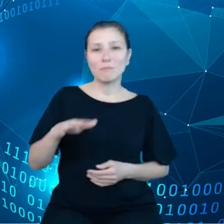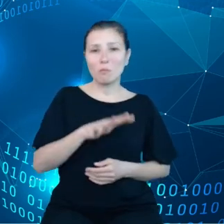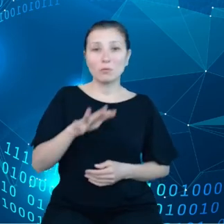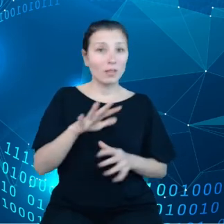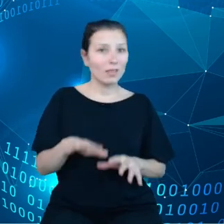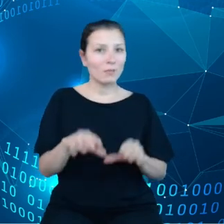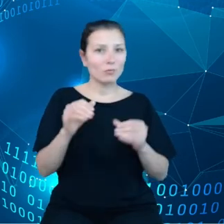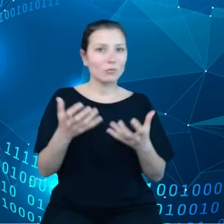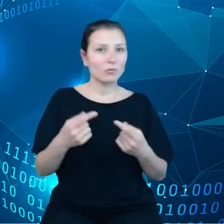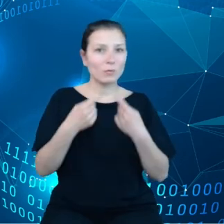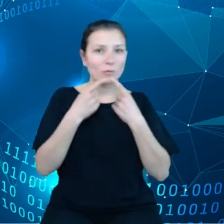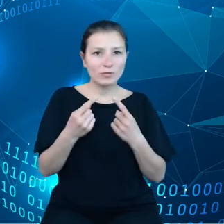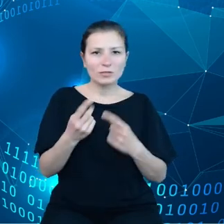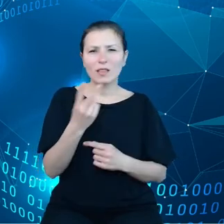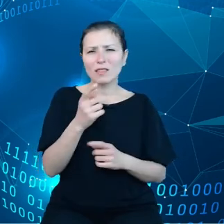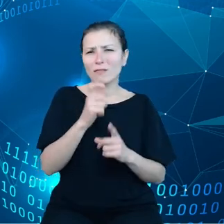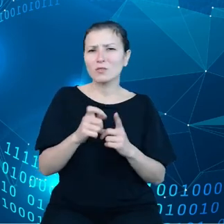dosłownie dwa słowa o tym,